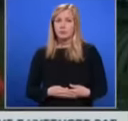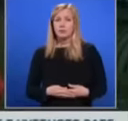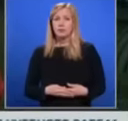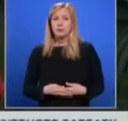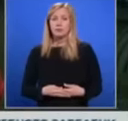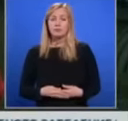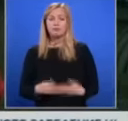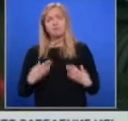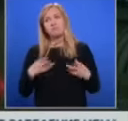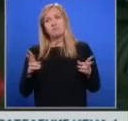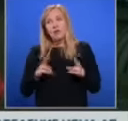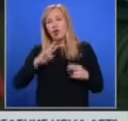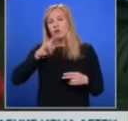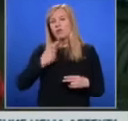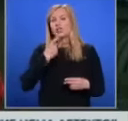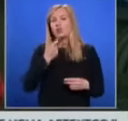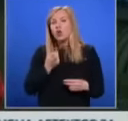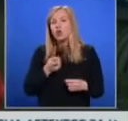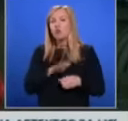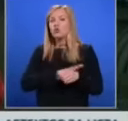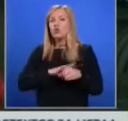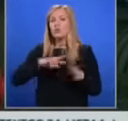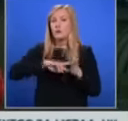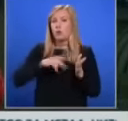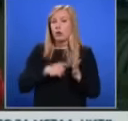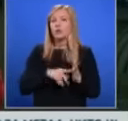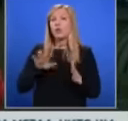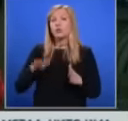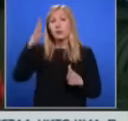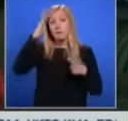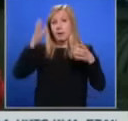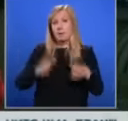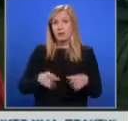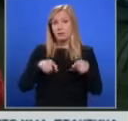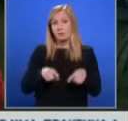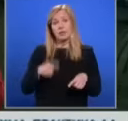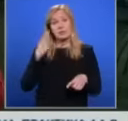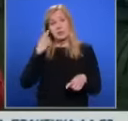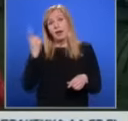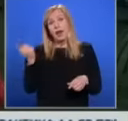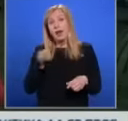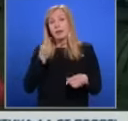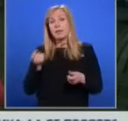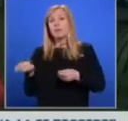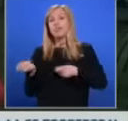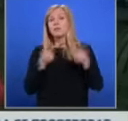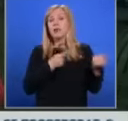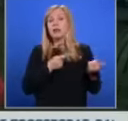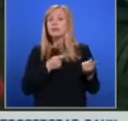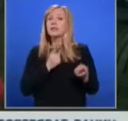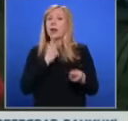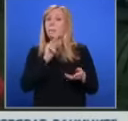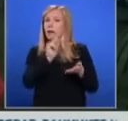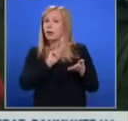Най-краткият отговор е, защото пък основният проект, този на правителството, който, знаете, беше изпратен за препоръки във Венецианската